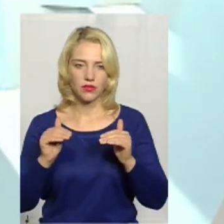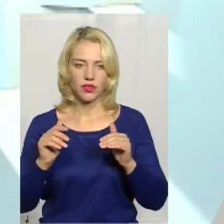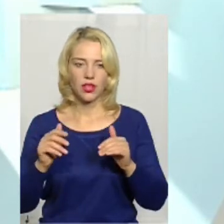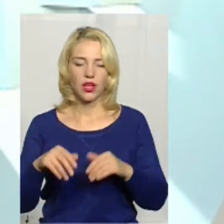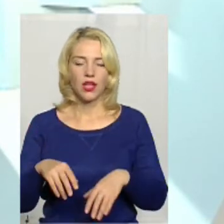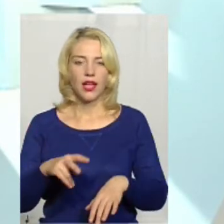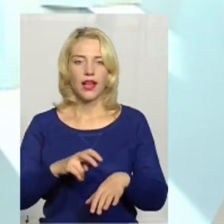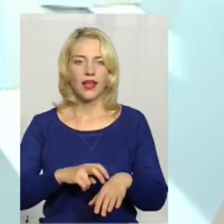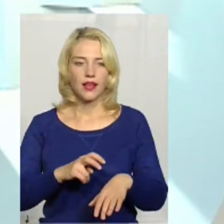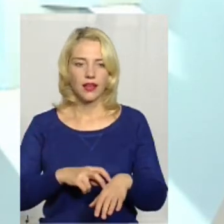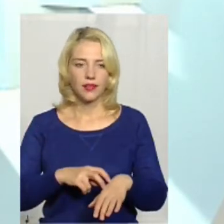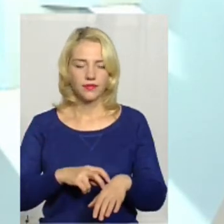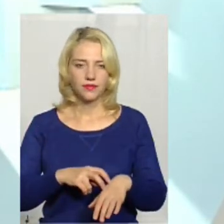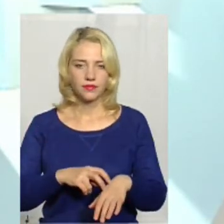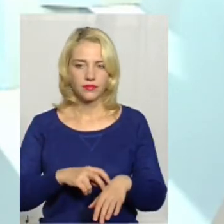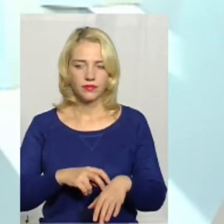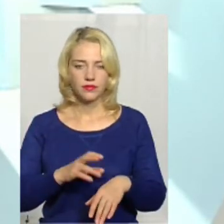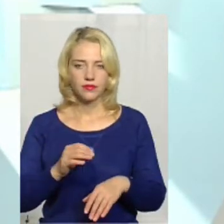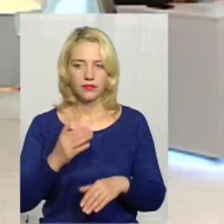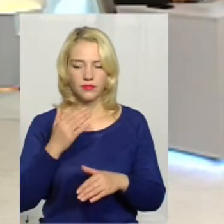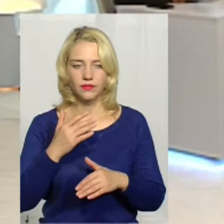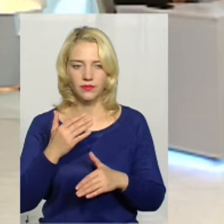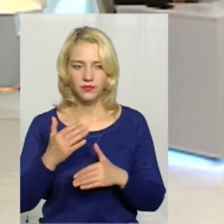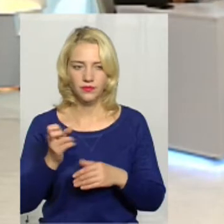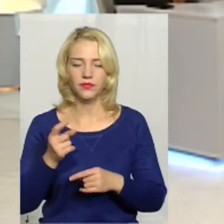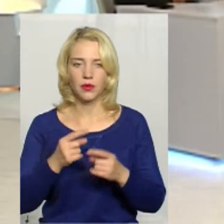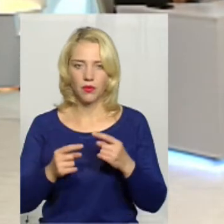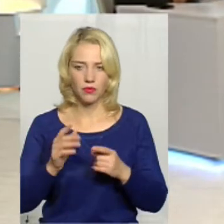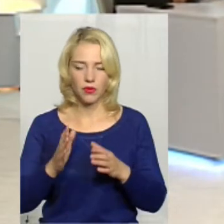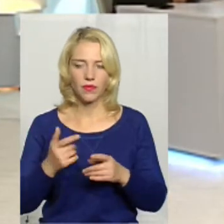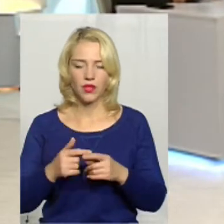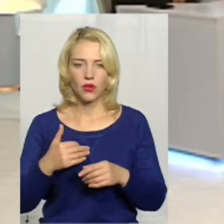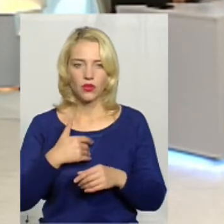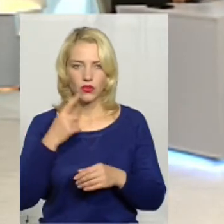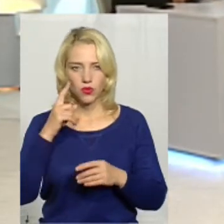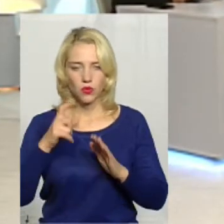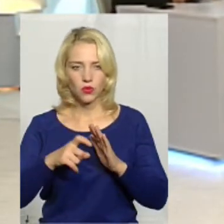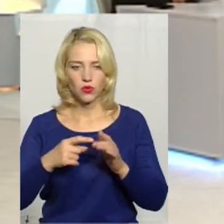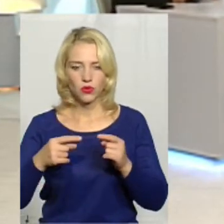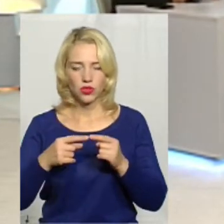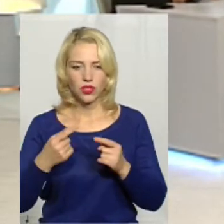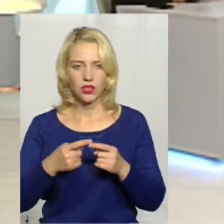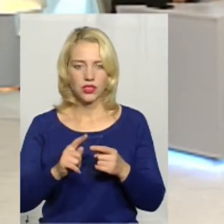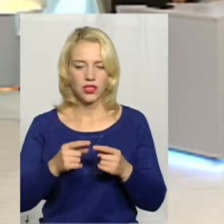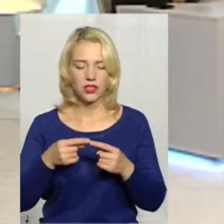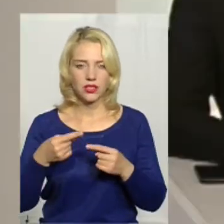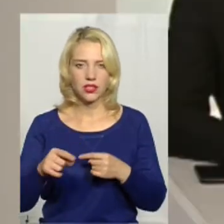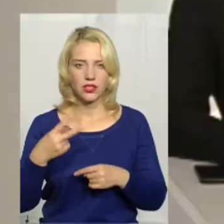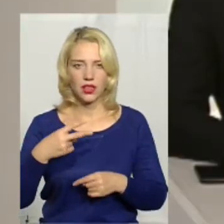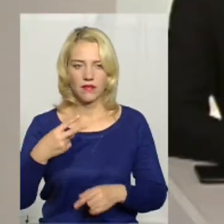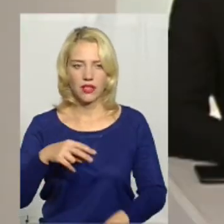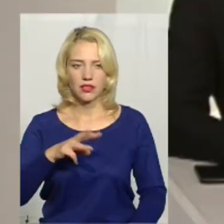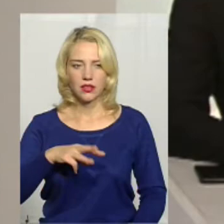Щодо лікарів. А до лікарів ще зараз повернемось, але хотів виточнити, а оця різниця 20 мільйонів,